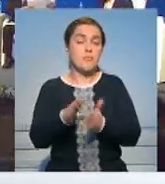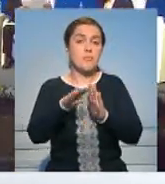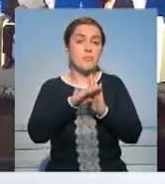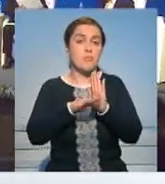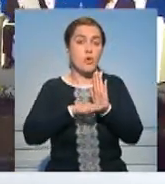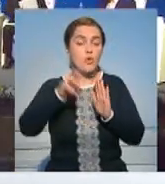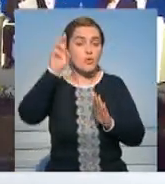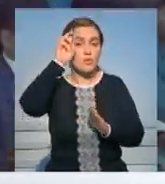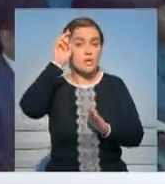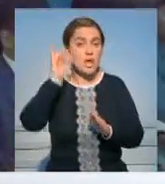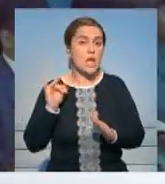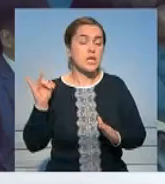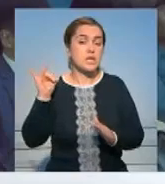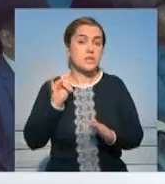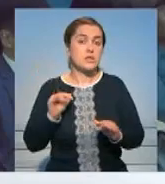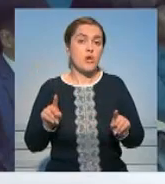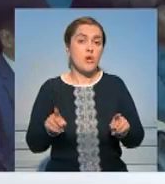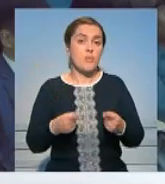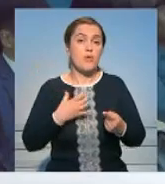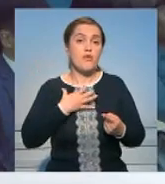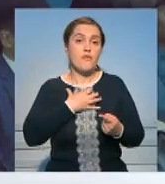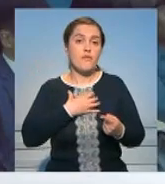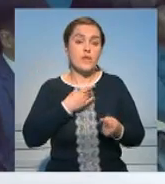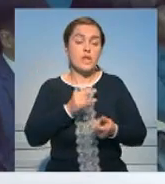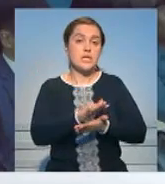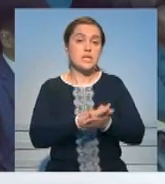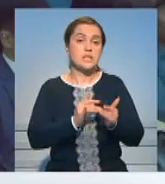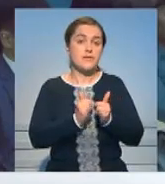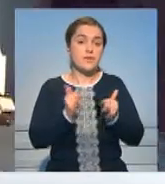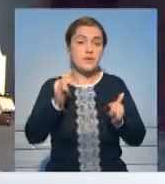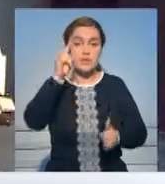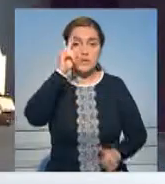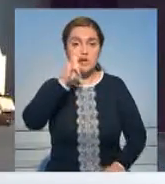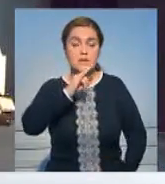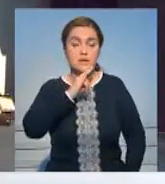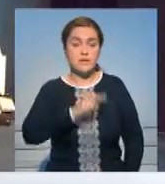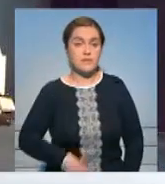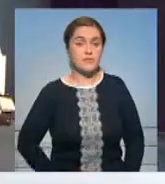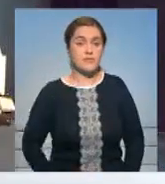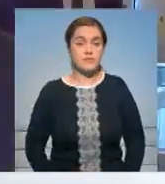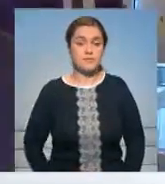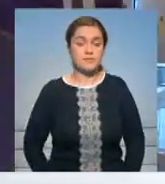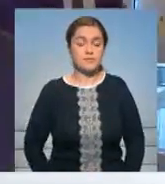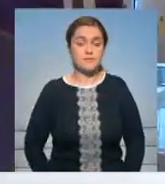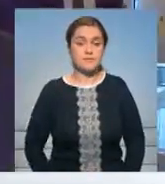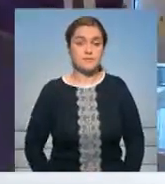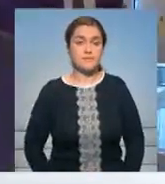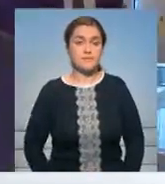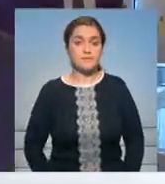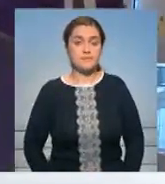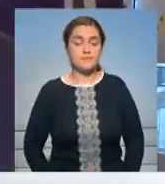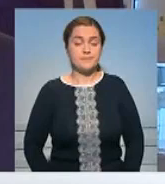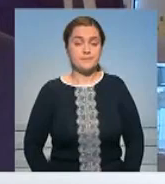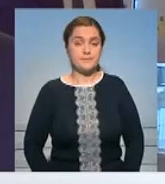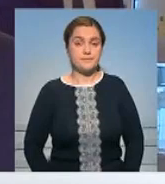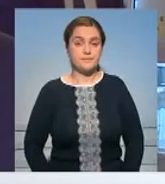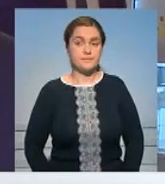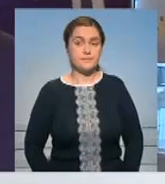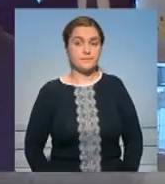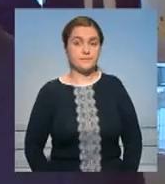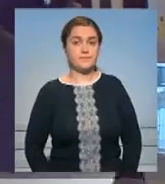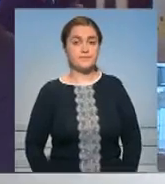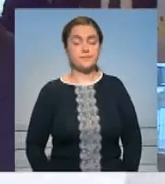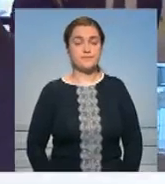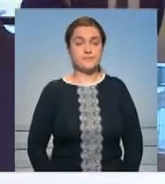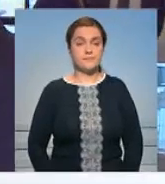программы «Рухани Жангру» имеет большое значение для дальнейшего развития страны. Прежде всего, я